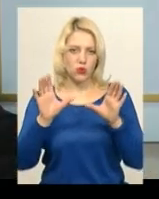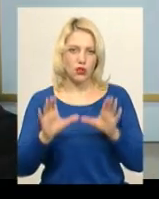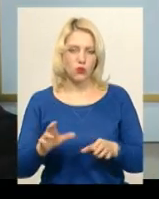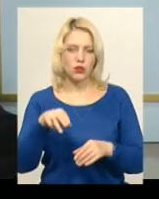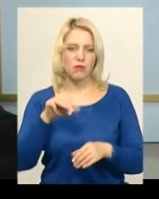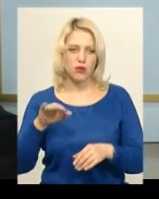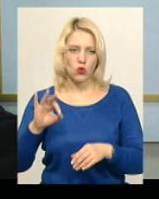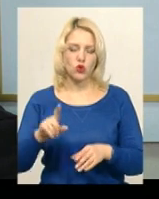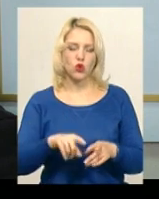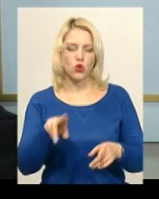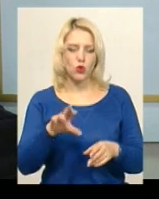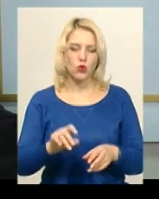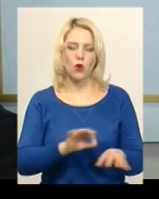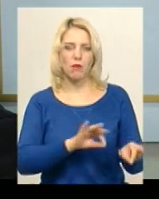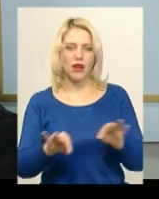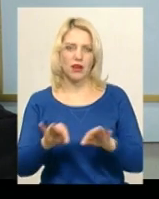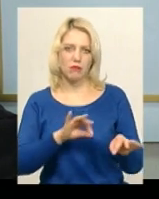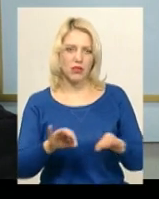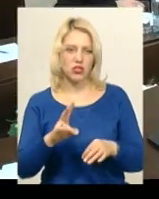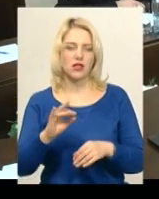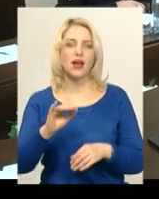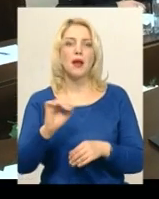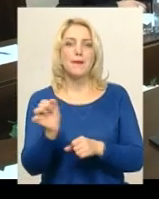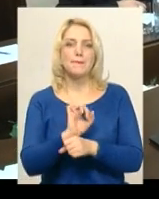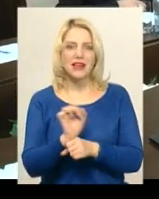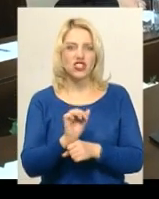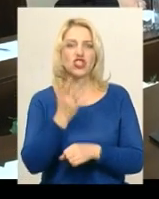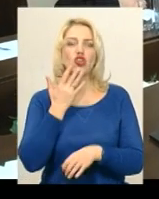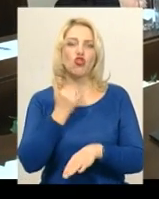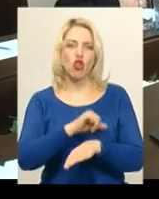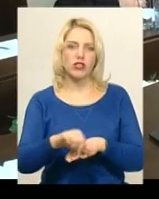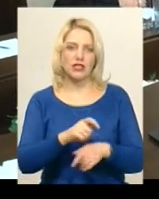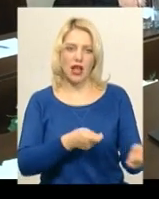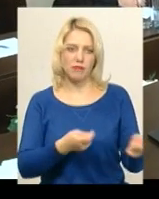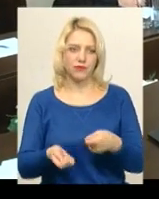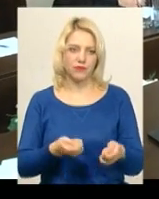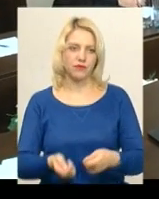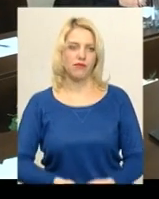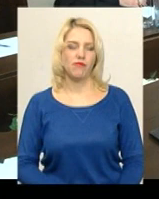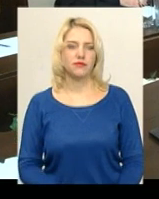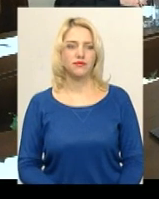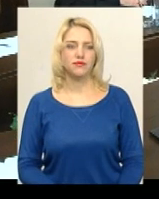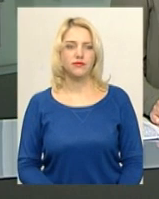і використання автівок на іноземній реєстрації. Вікторія Зелінська, Олександр Горішевський, Новини, Поділля, Центр.